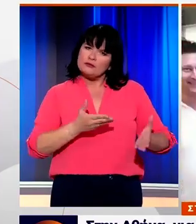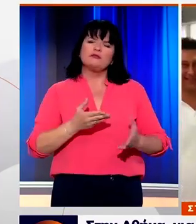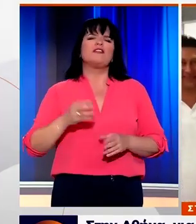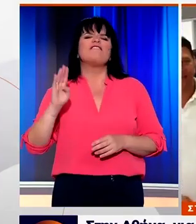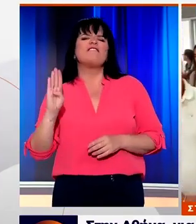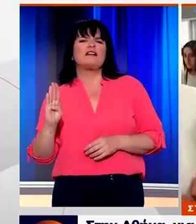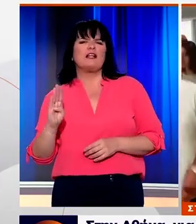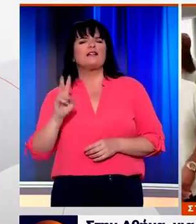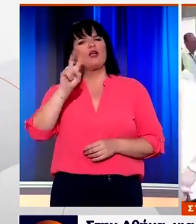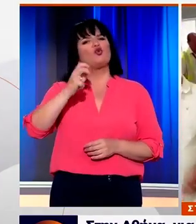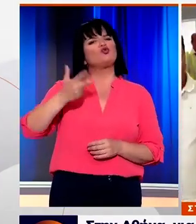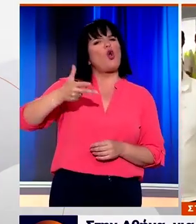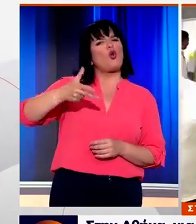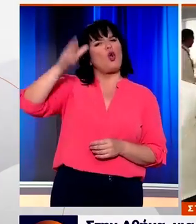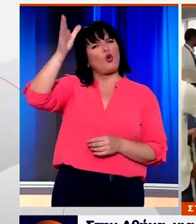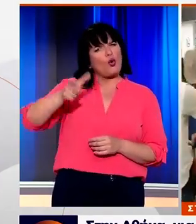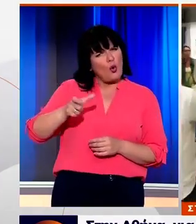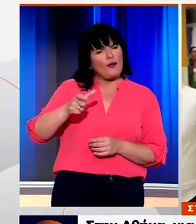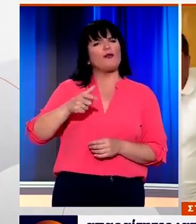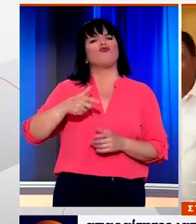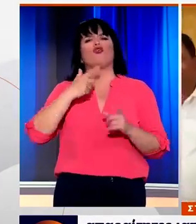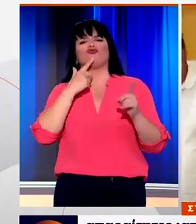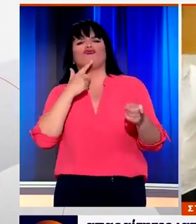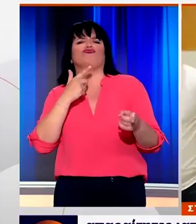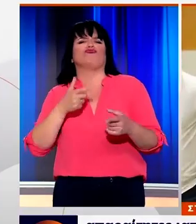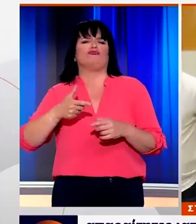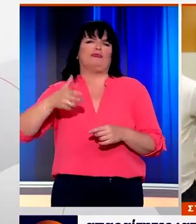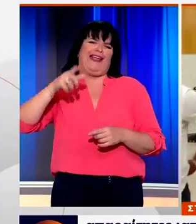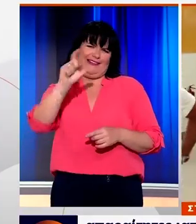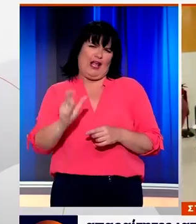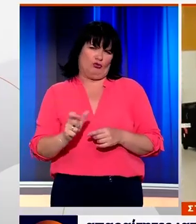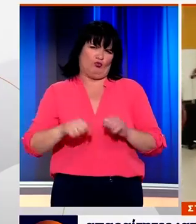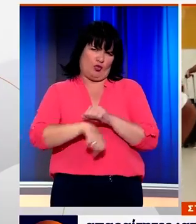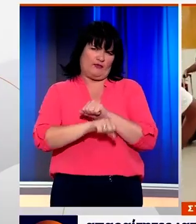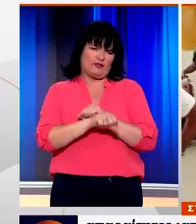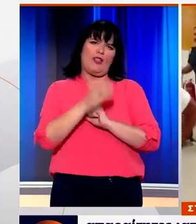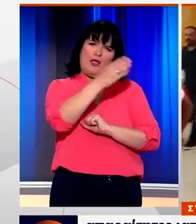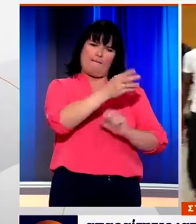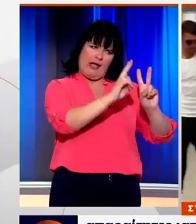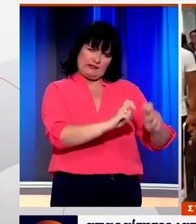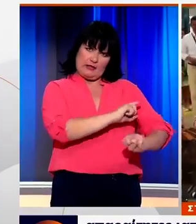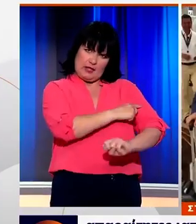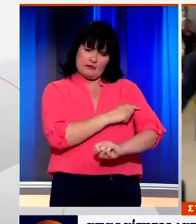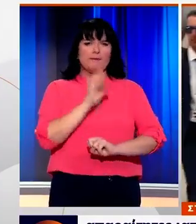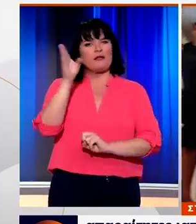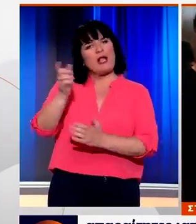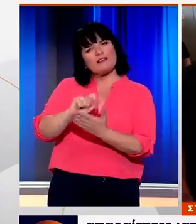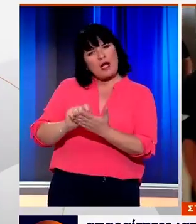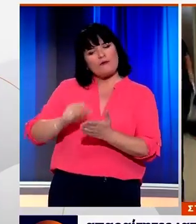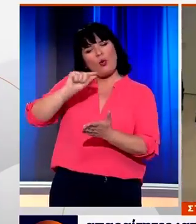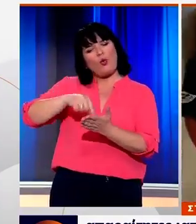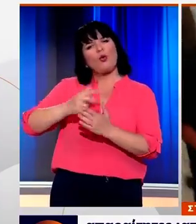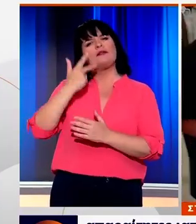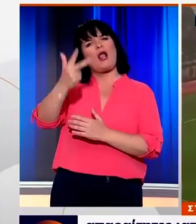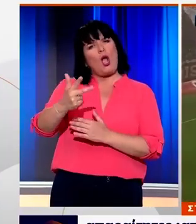Ντανιέλε Βέρντε. Ο 23χρονος Ιταλός, αφού περάσει τις απαραίτητες ιατρικές εξετάσεις, θα μεταβεί στα γραφεία της Κιτρινόμαυρης ΠΑΕ, ώστε να